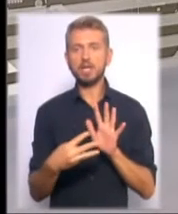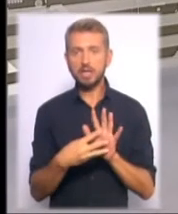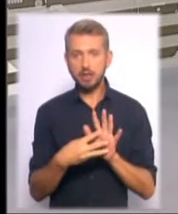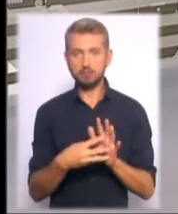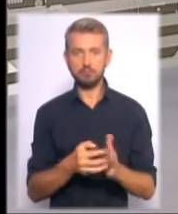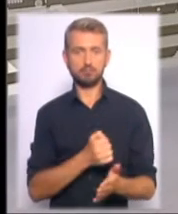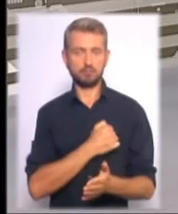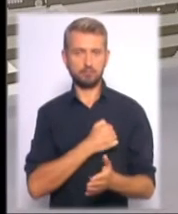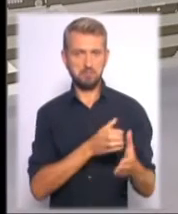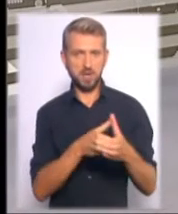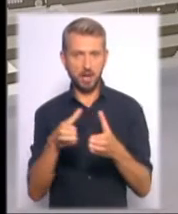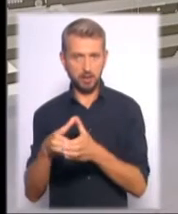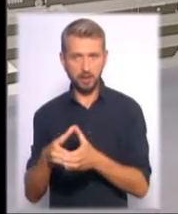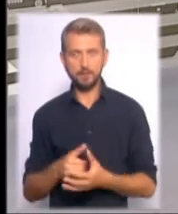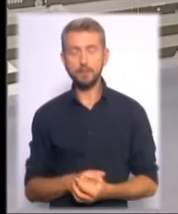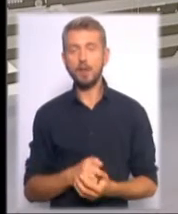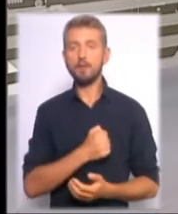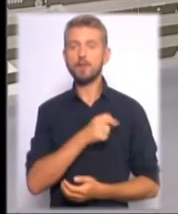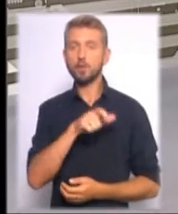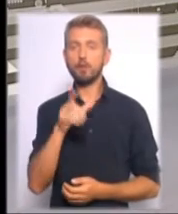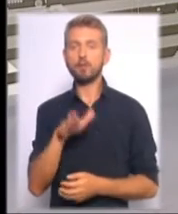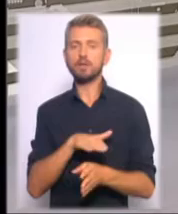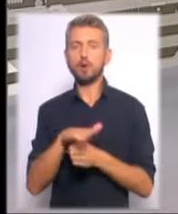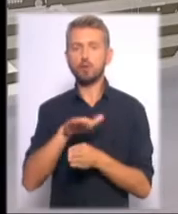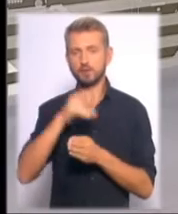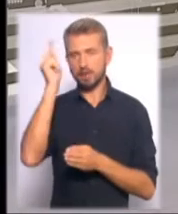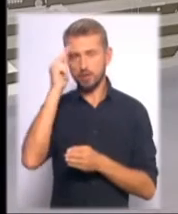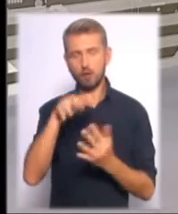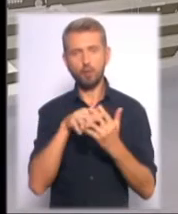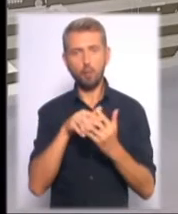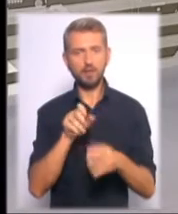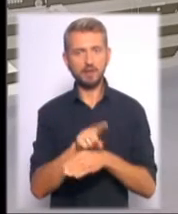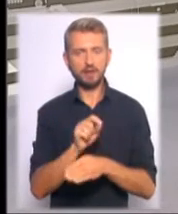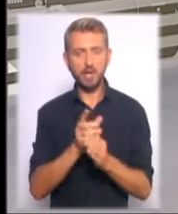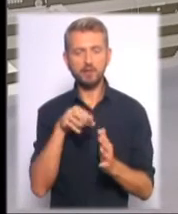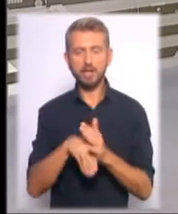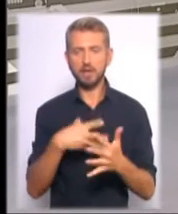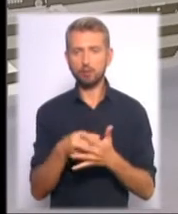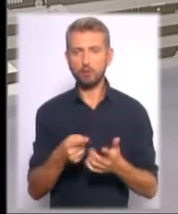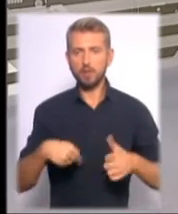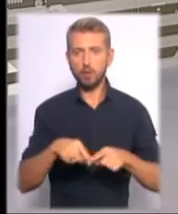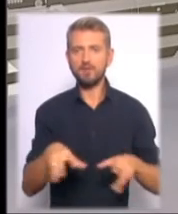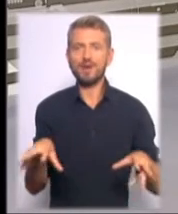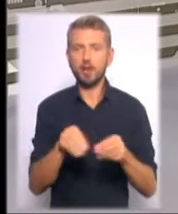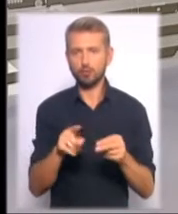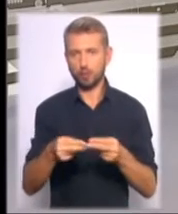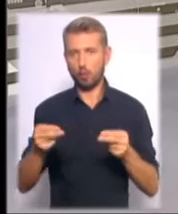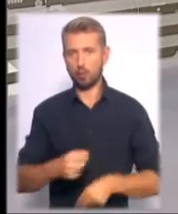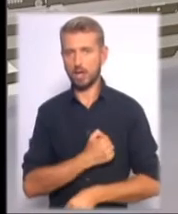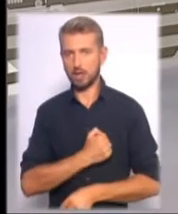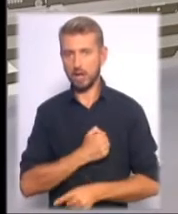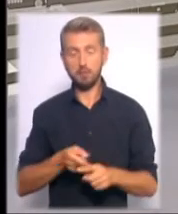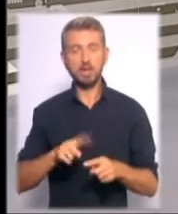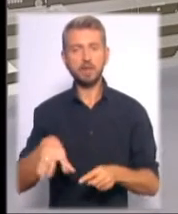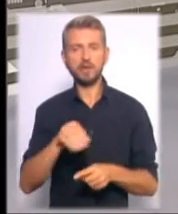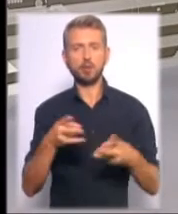Збройних сил України. Військові виконуватимуть навчальні бойові завдання у складі своїх підрозділів разом з контрактниками. Усе це необхідно,